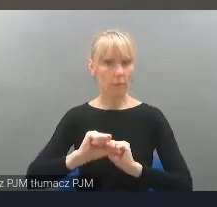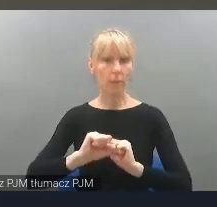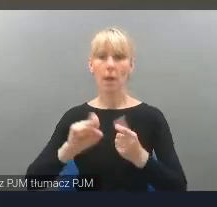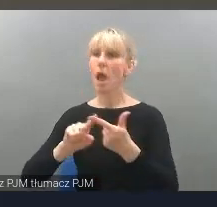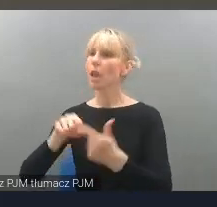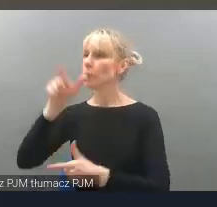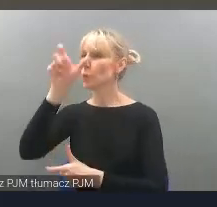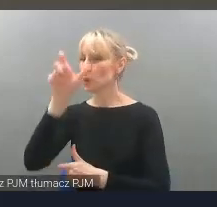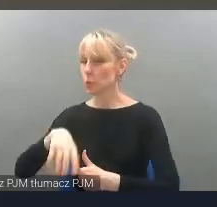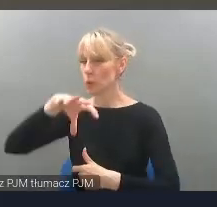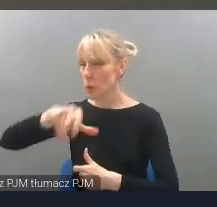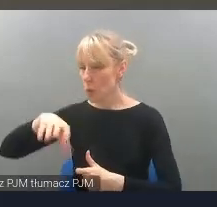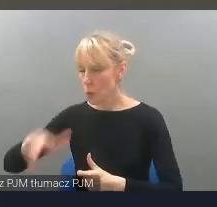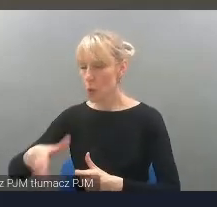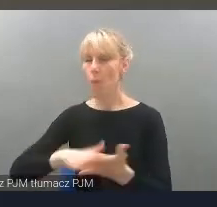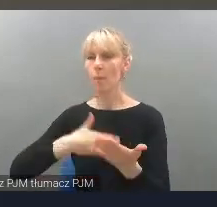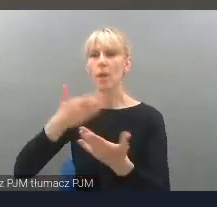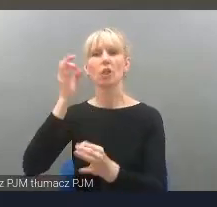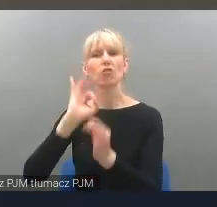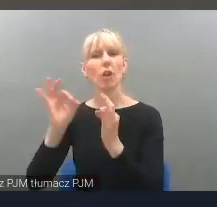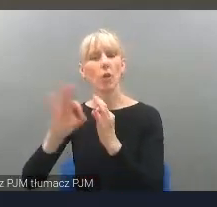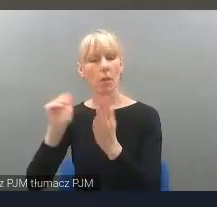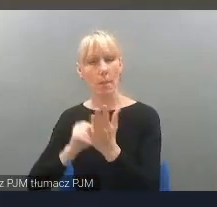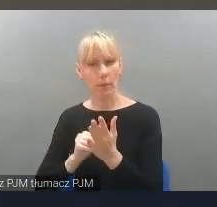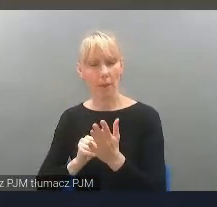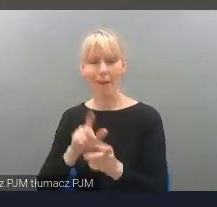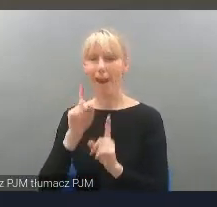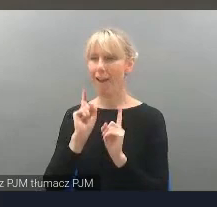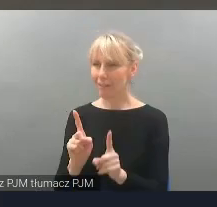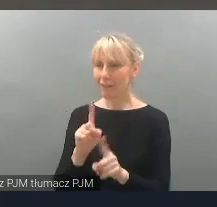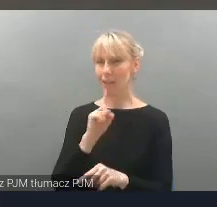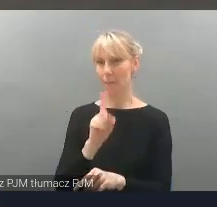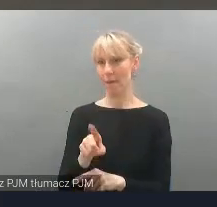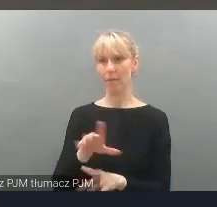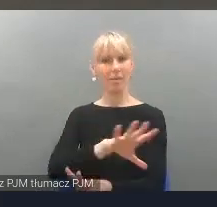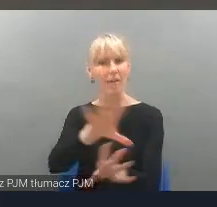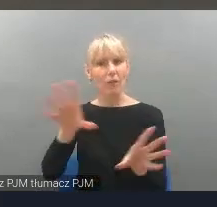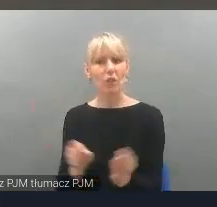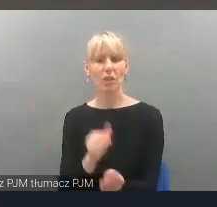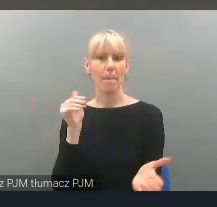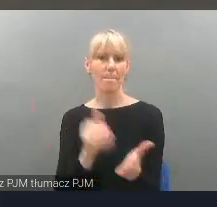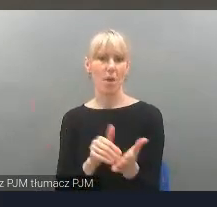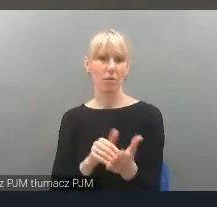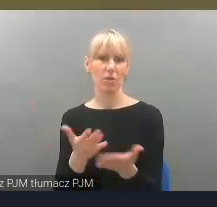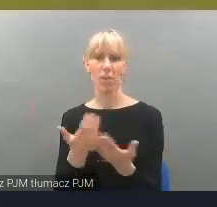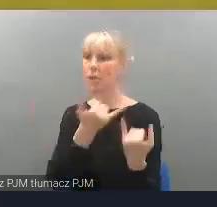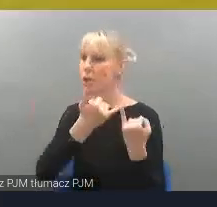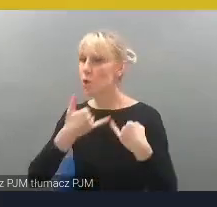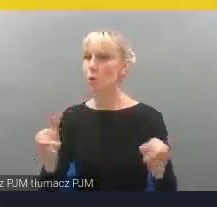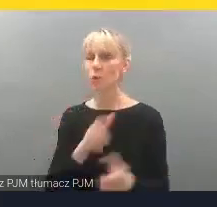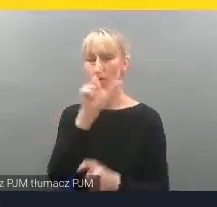szczególnymi potrzebami, ale tak naprawdę odpowiadamy na różne potrzeby osób w naszych lokalnych społecznościach.